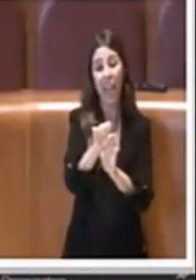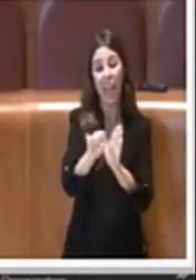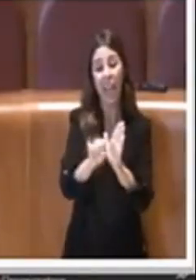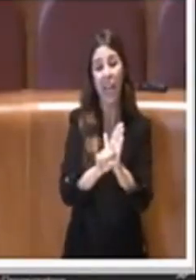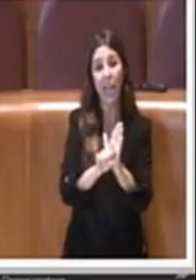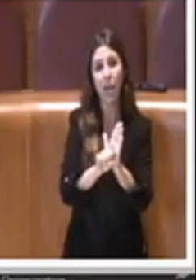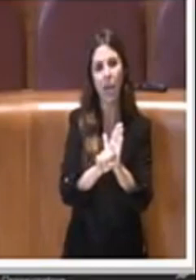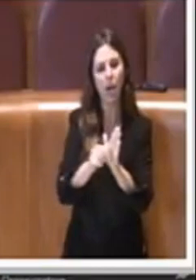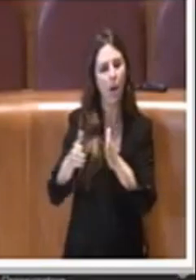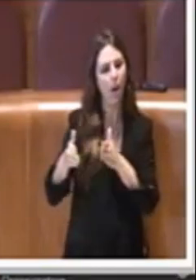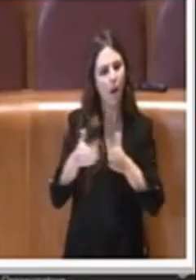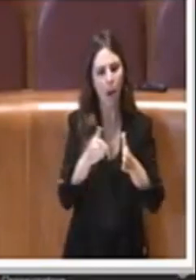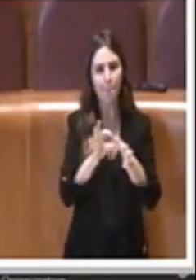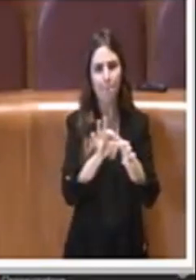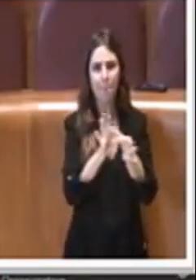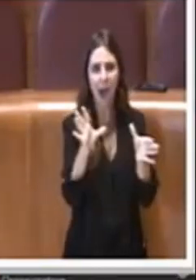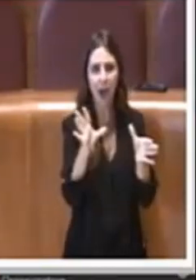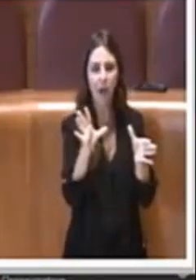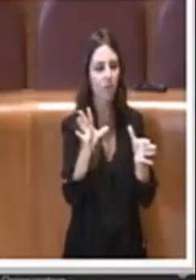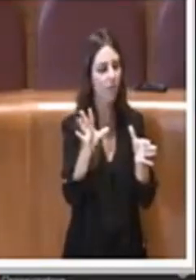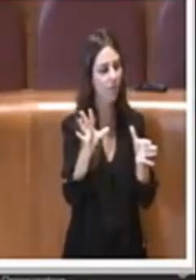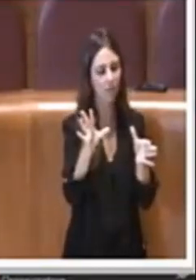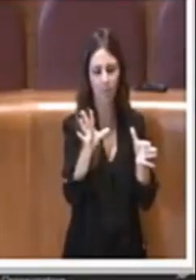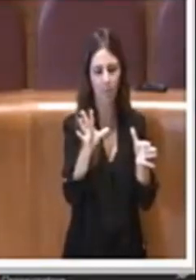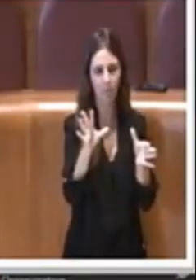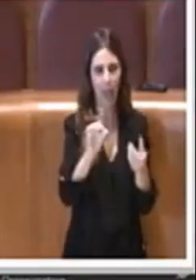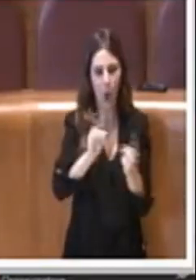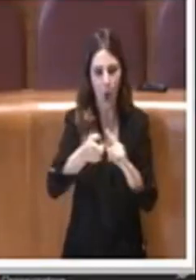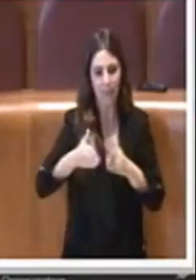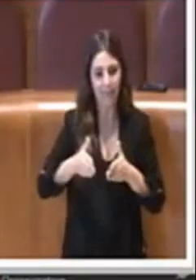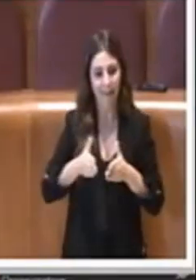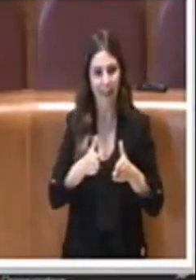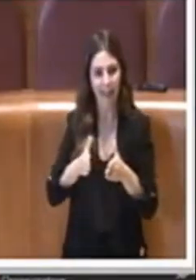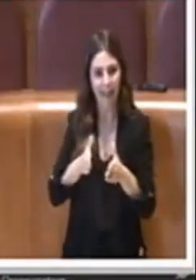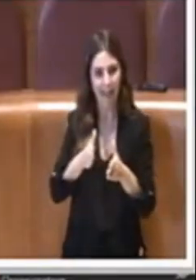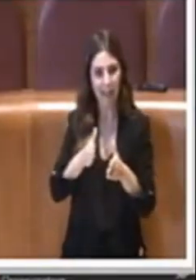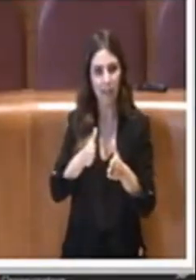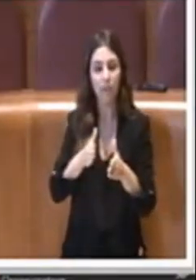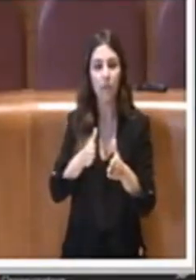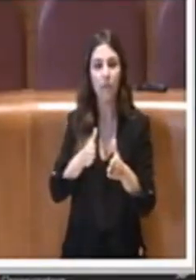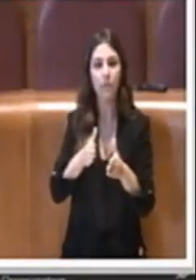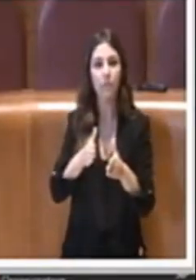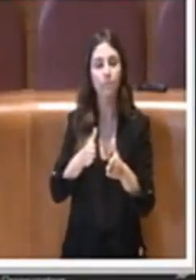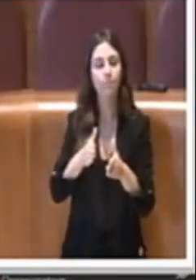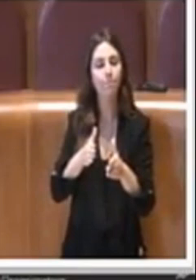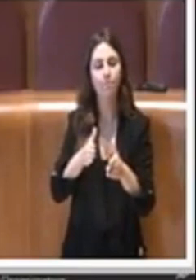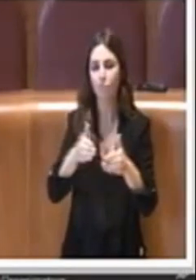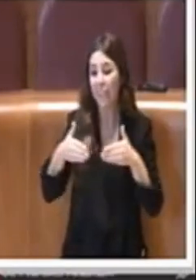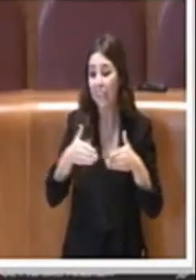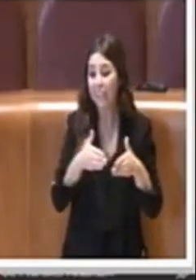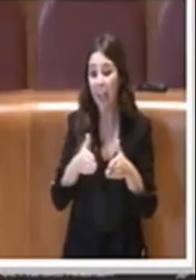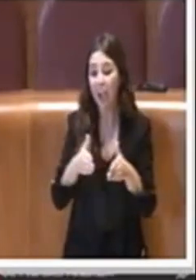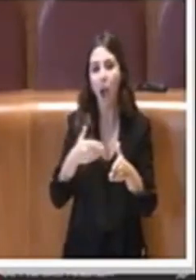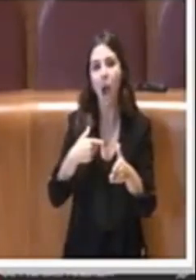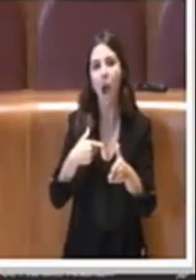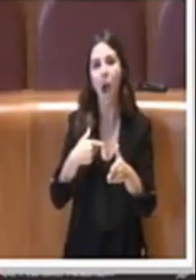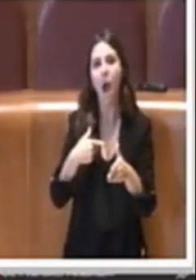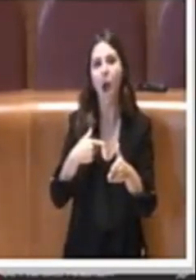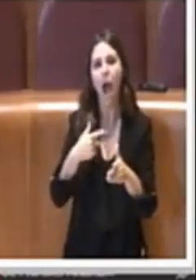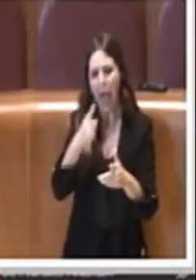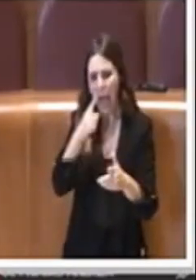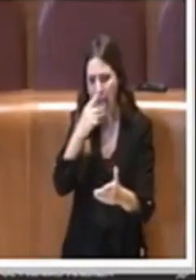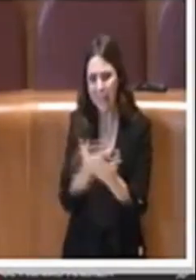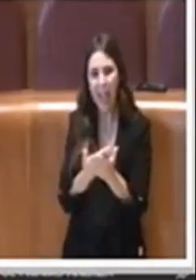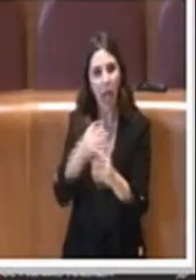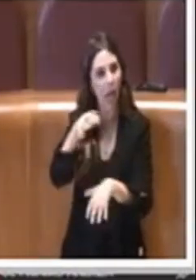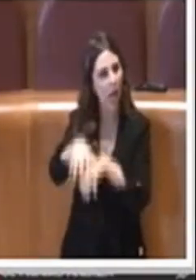i percorsi siano sconnessi, ma parliamo ecco che su strada, invece, chiaramente, sicuramente non fa, come dire, non giova chiaramente all